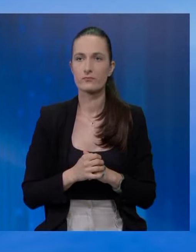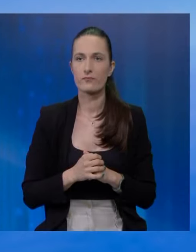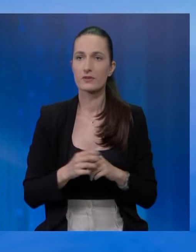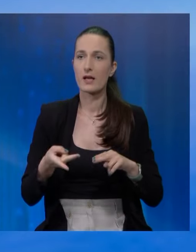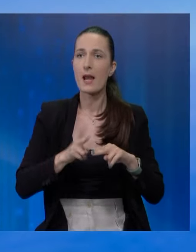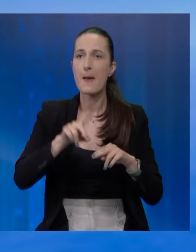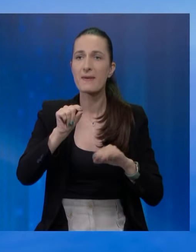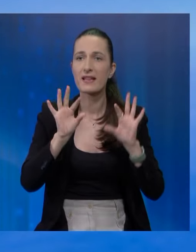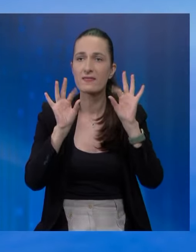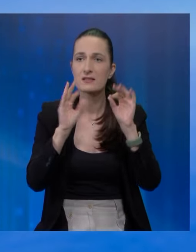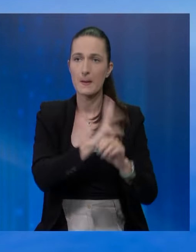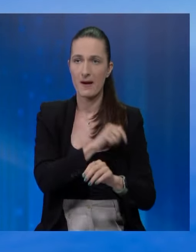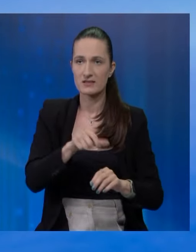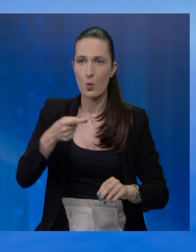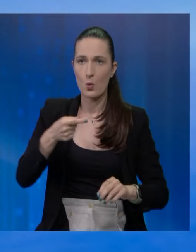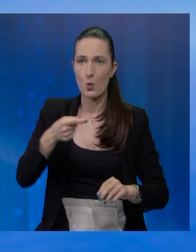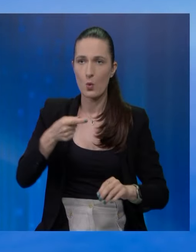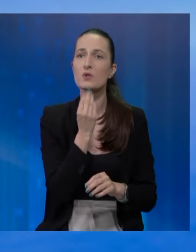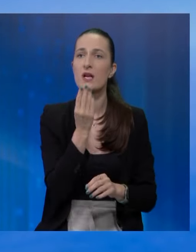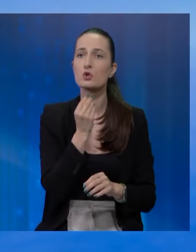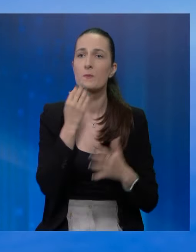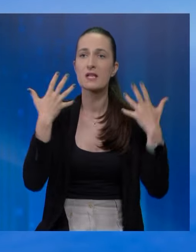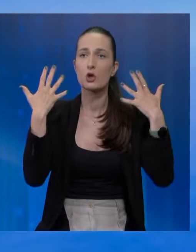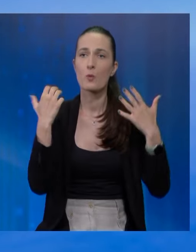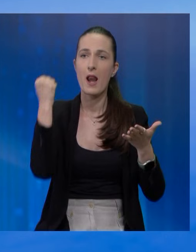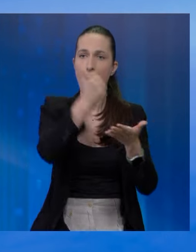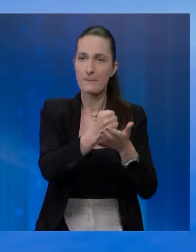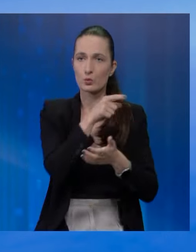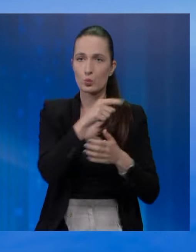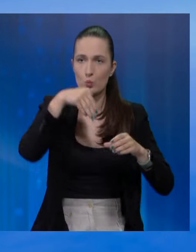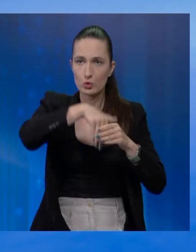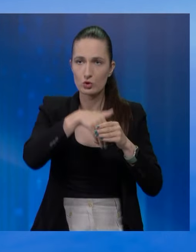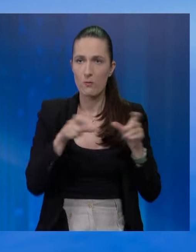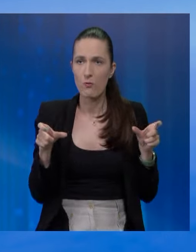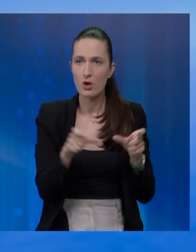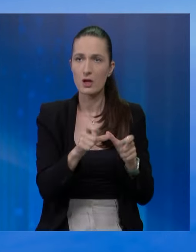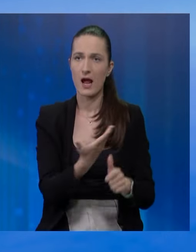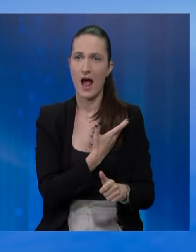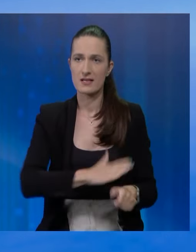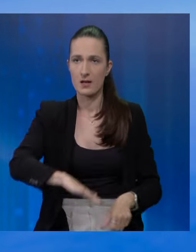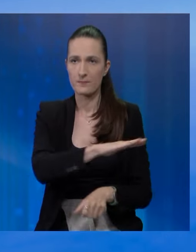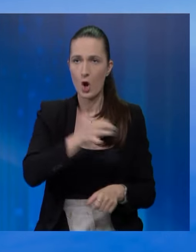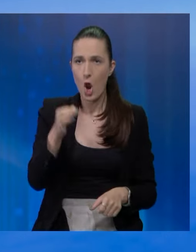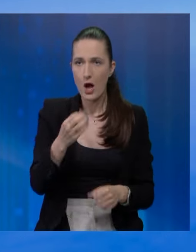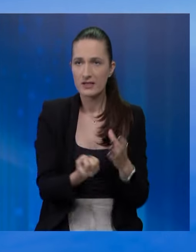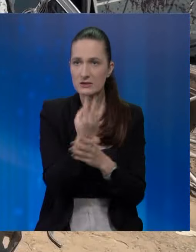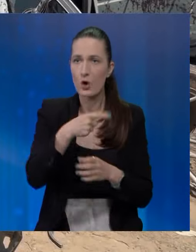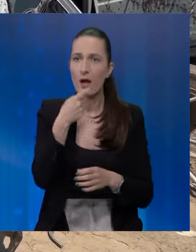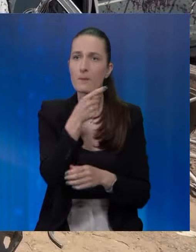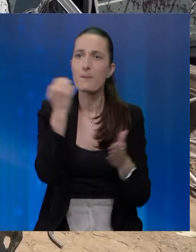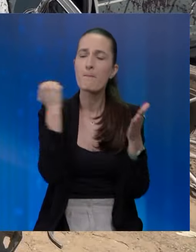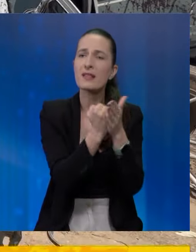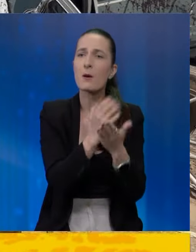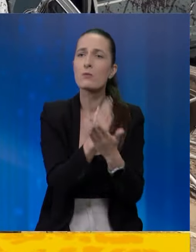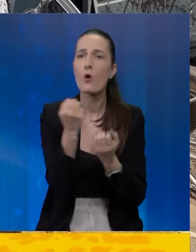Najmanje desetero palestinaca ubijeno je u izraelskom zračnom napadu unutrašnosti blokiranog kojasa Gazi. Lokalni izvor je rekao da je